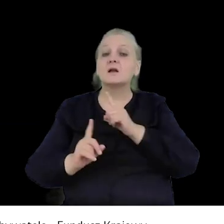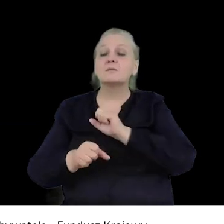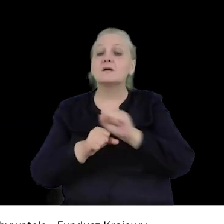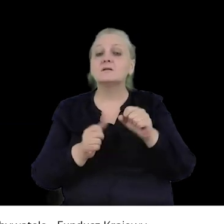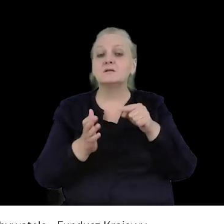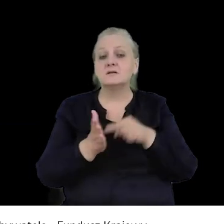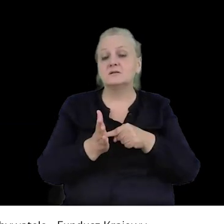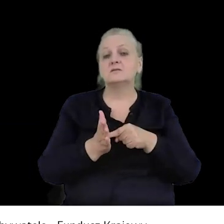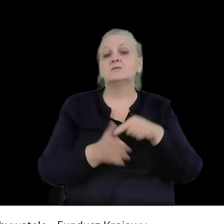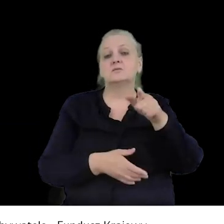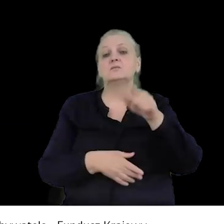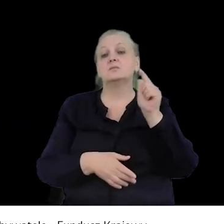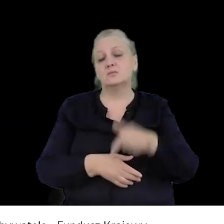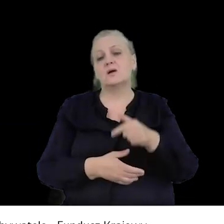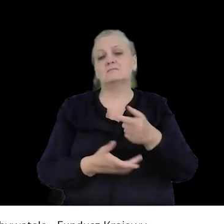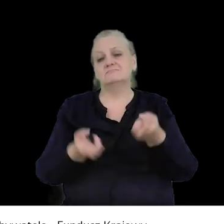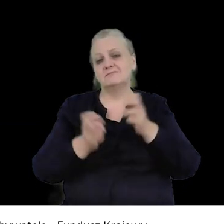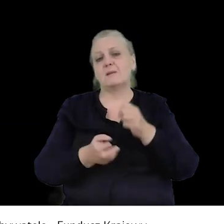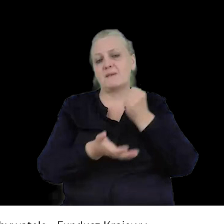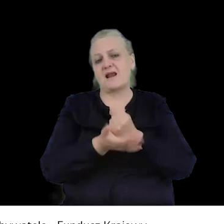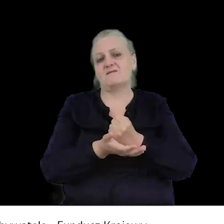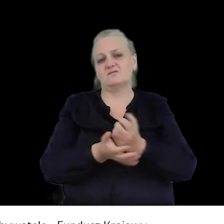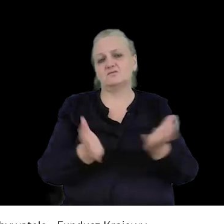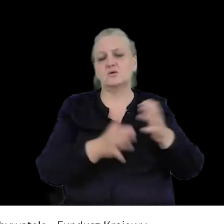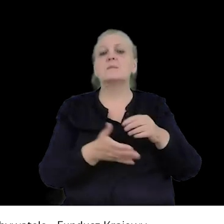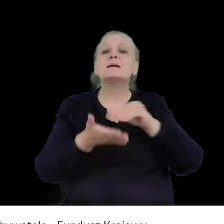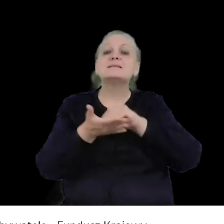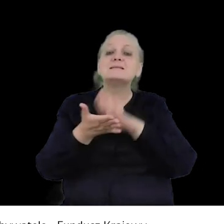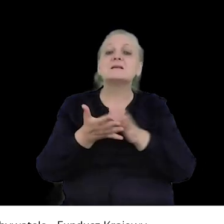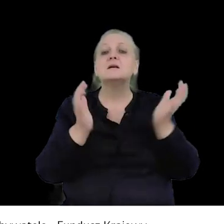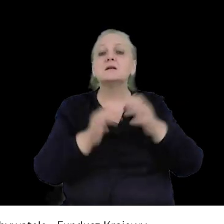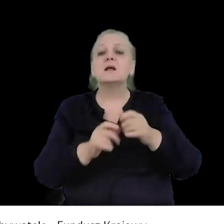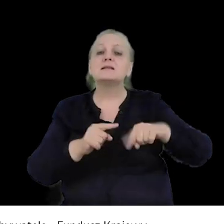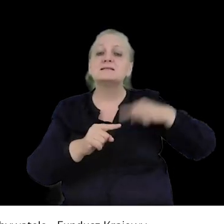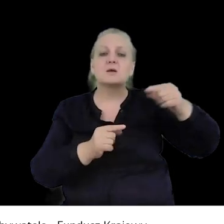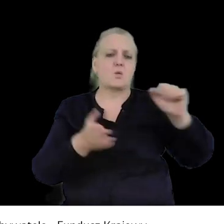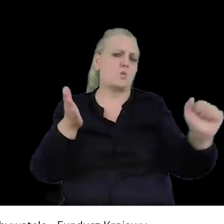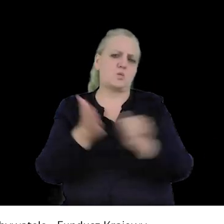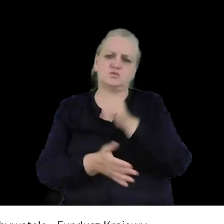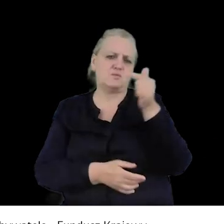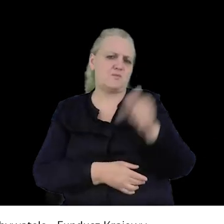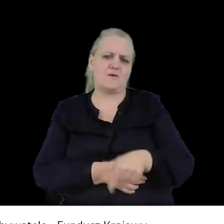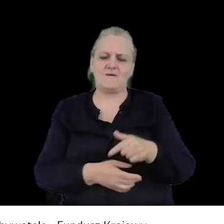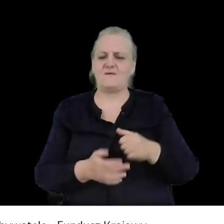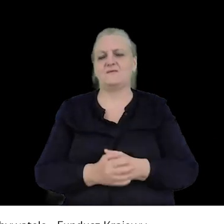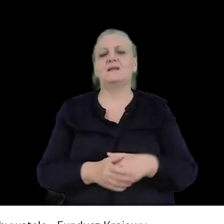Senat powinny znowelizować prawo o zgromadzeniach i ustanowić z niego zapisy o zgromadzeniach cyklicznych oraz zapisy,